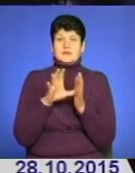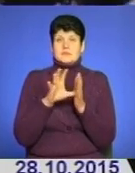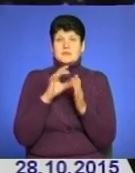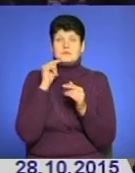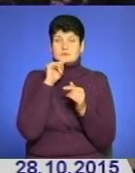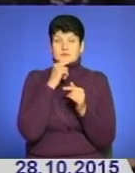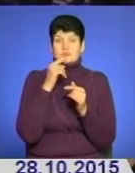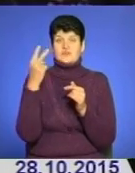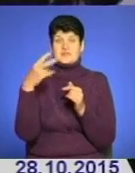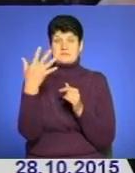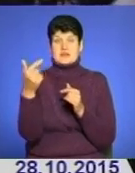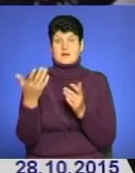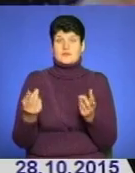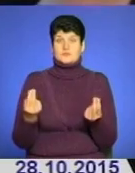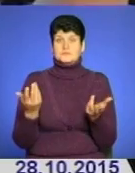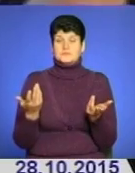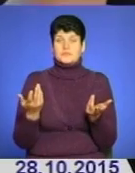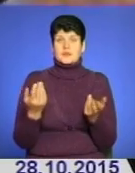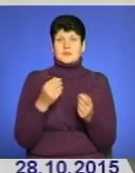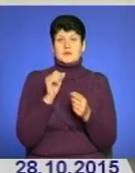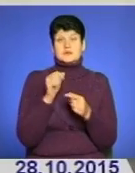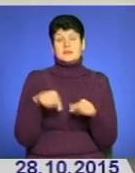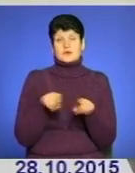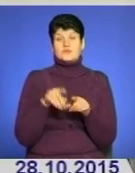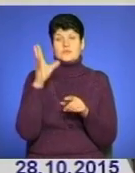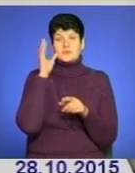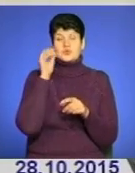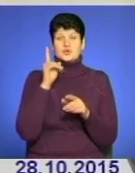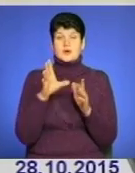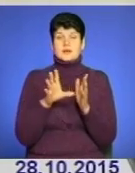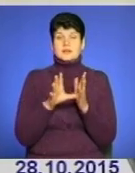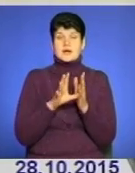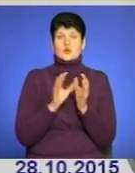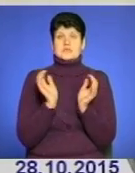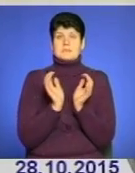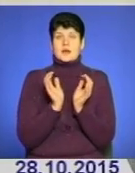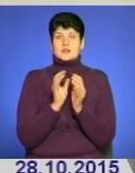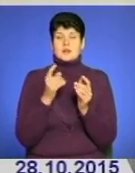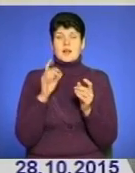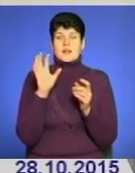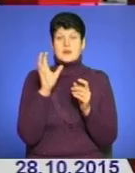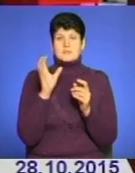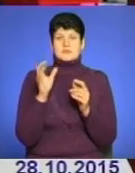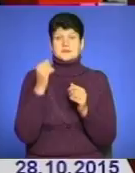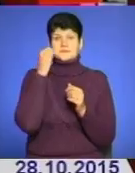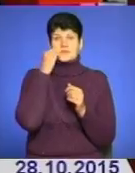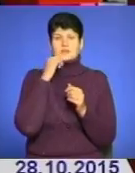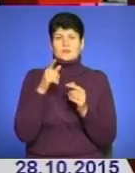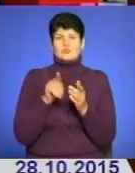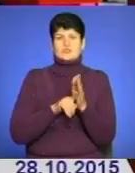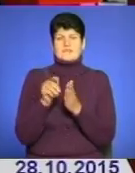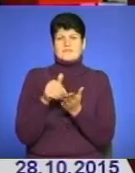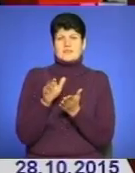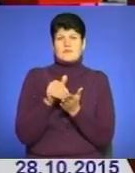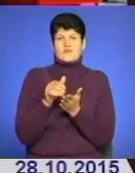менше, ніж за 25 гривень. Андрій Мартишко теж вважає, що енергозберігаючі лампи застаріли і частина виробників починає відмовлятися